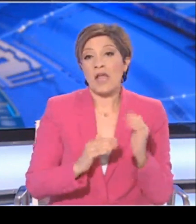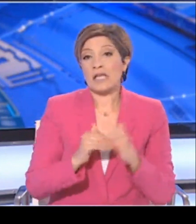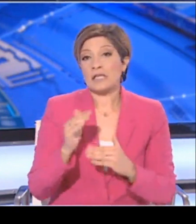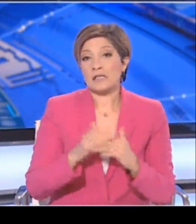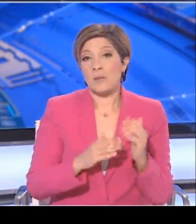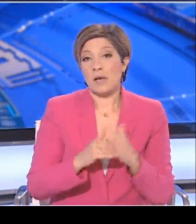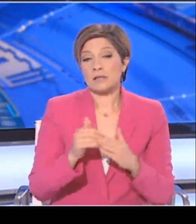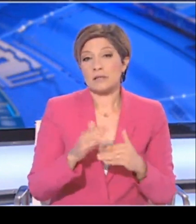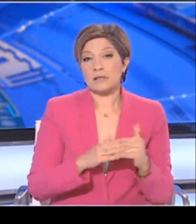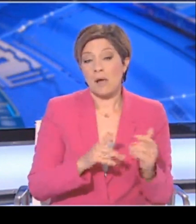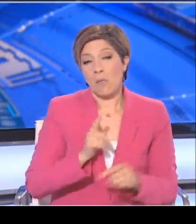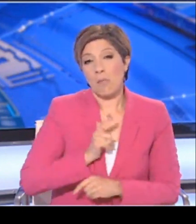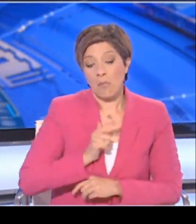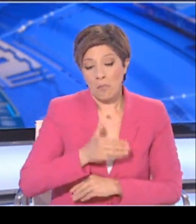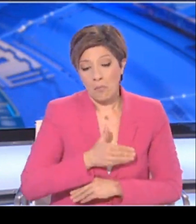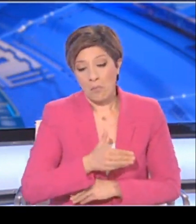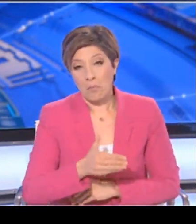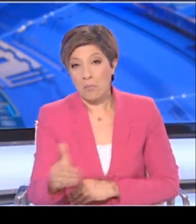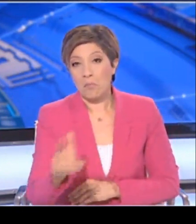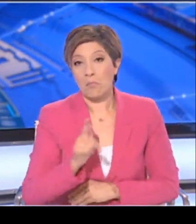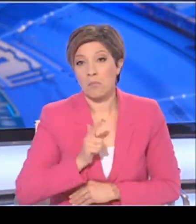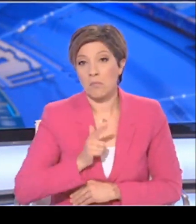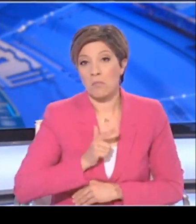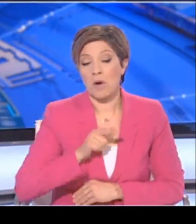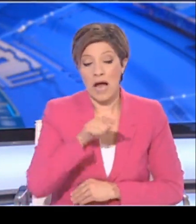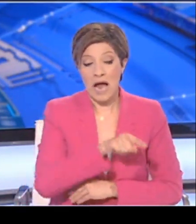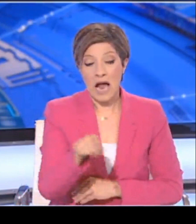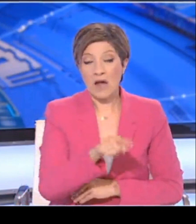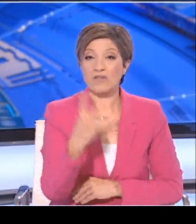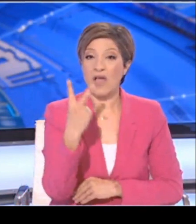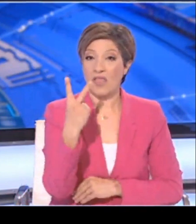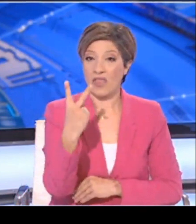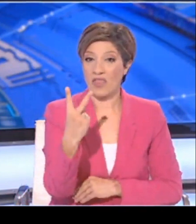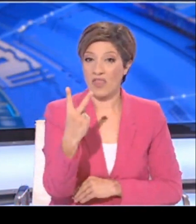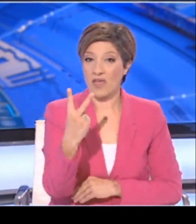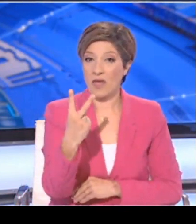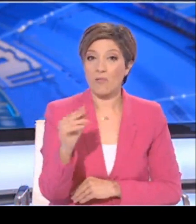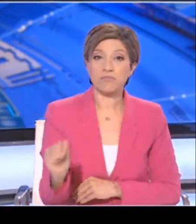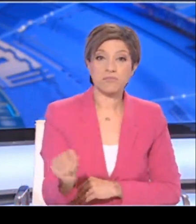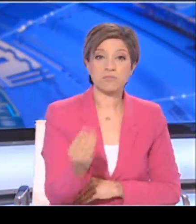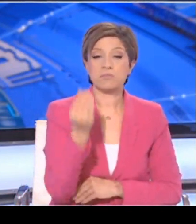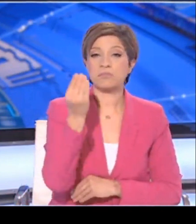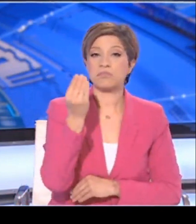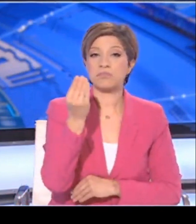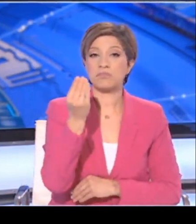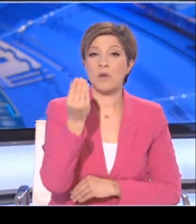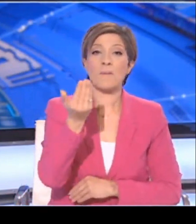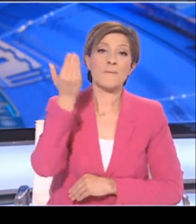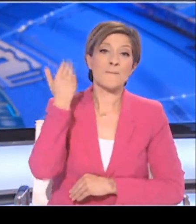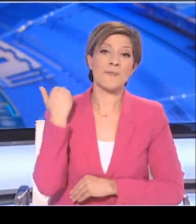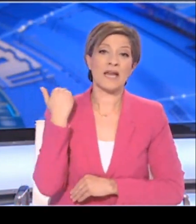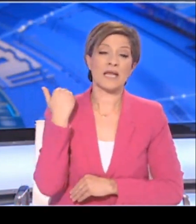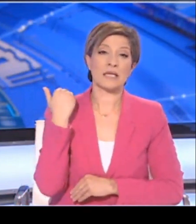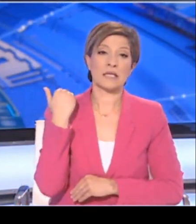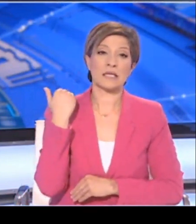σημαίνει, κατά ενταπινή μου άποψη ότι πιθανότι αυτές οι δύο λοιμόξεις να προήλθαν από την προηγούμενη